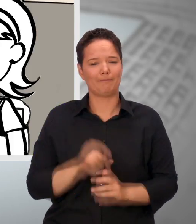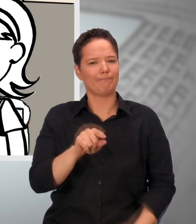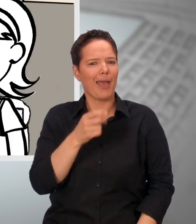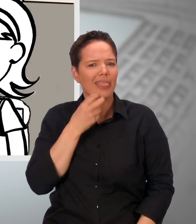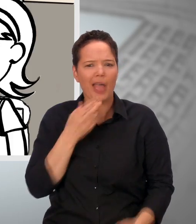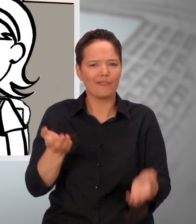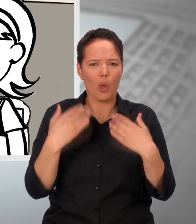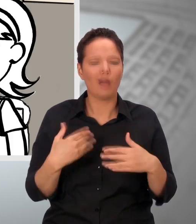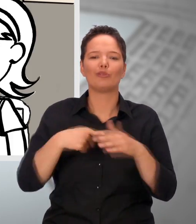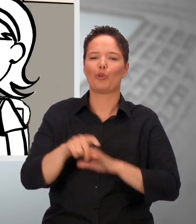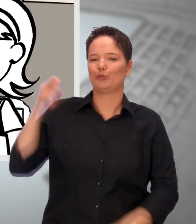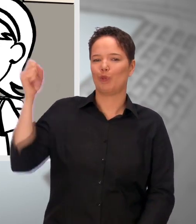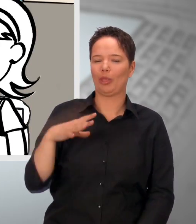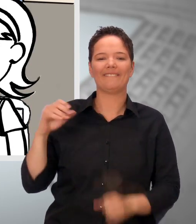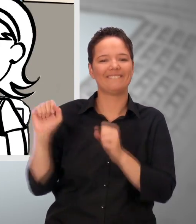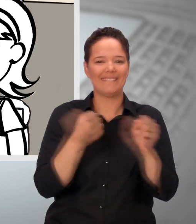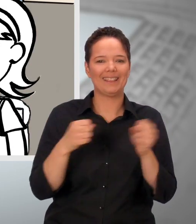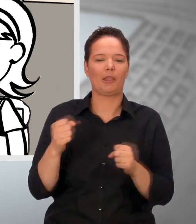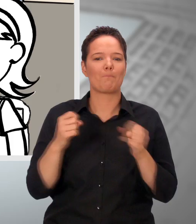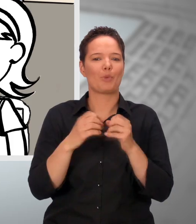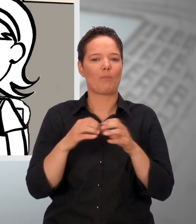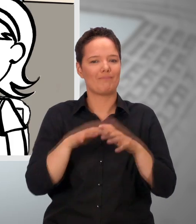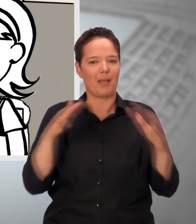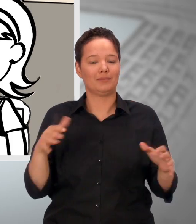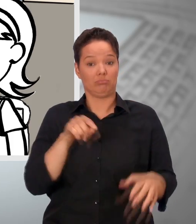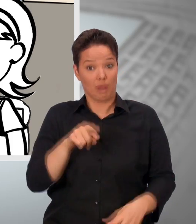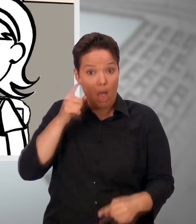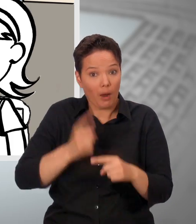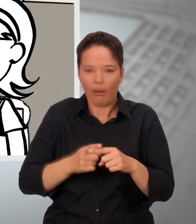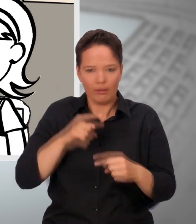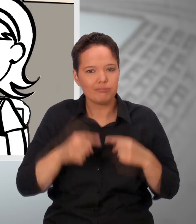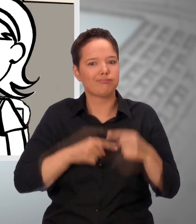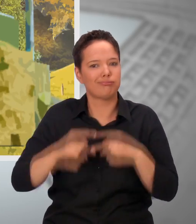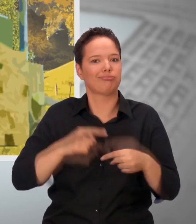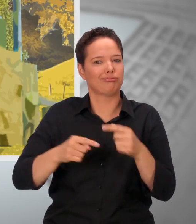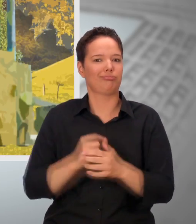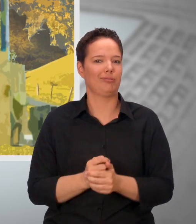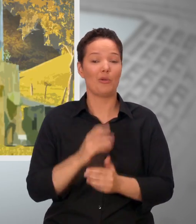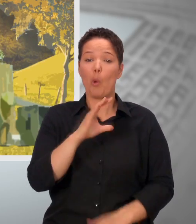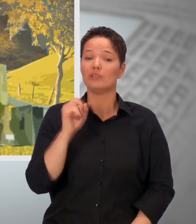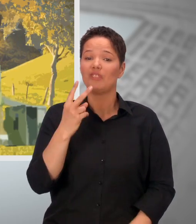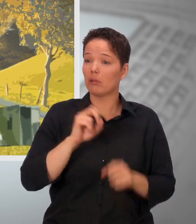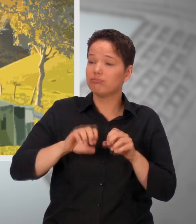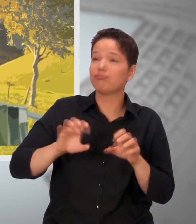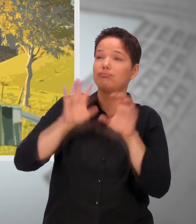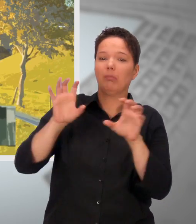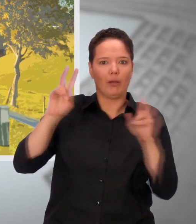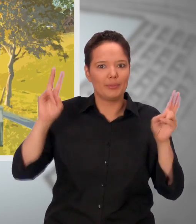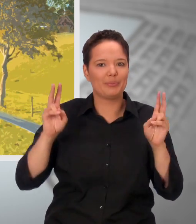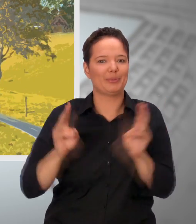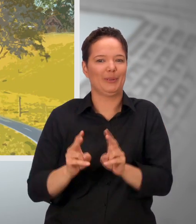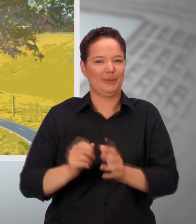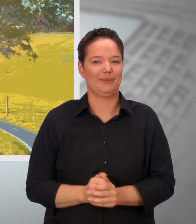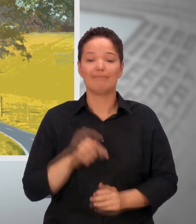Erneuerbare Quellen versorgen die Stadt mit Energie, wie Sonne, Wind und Biomasse. Der